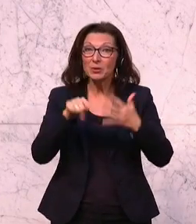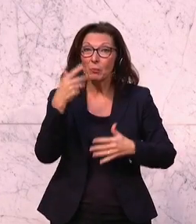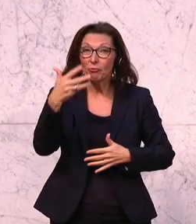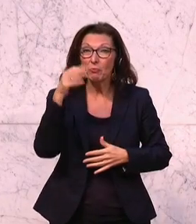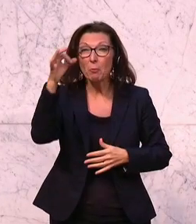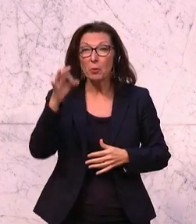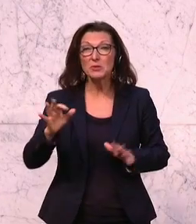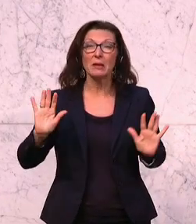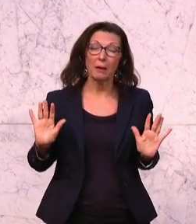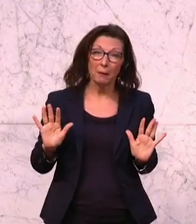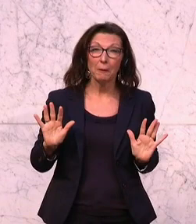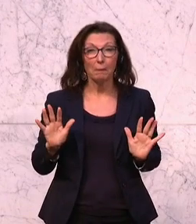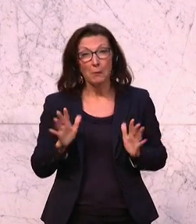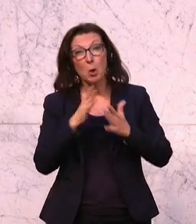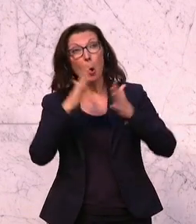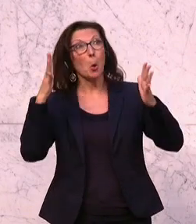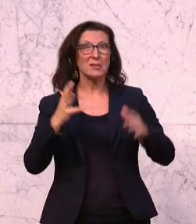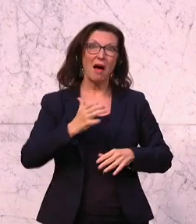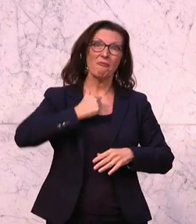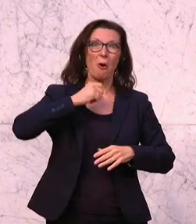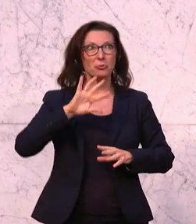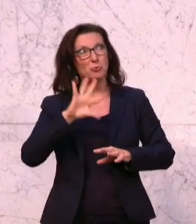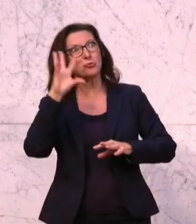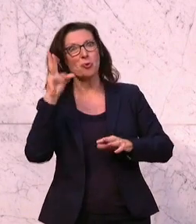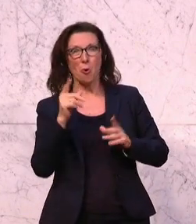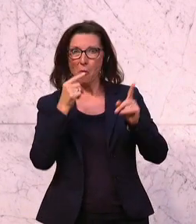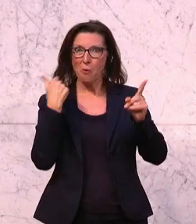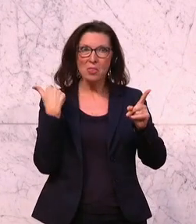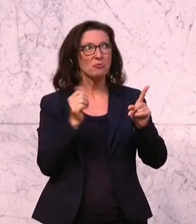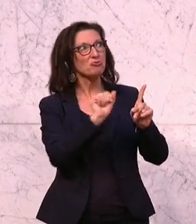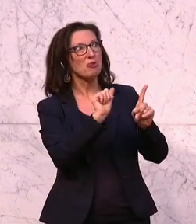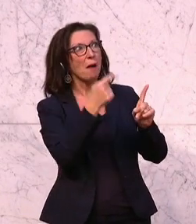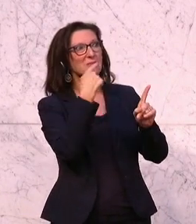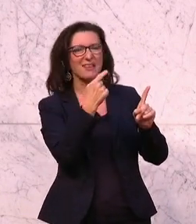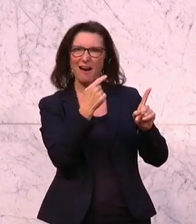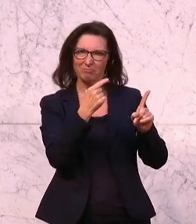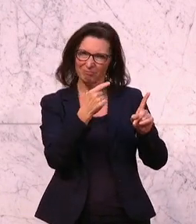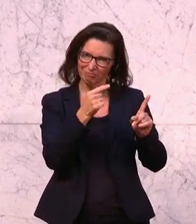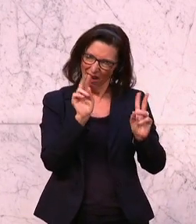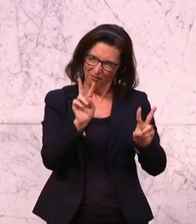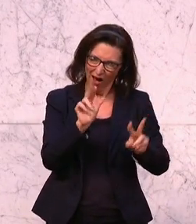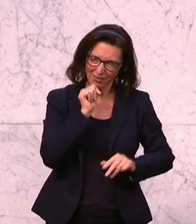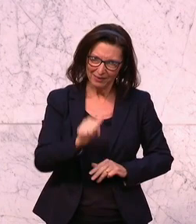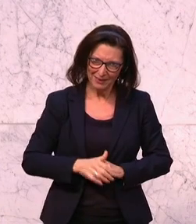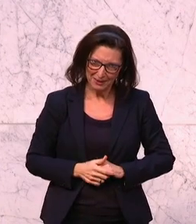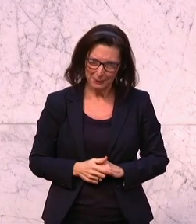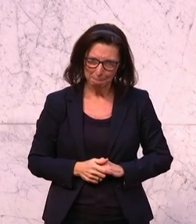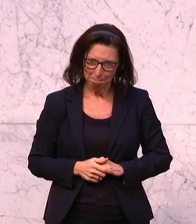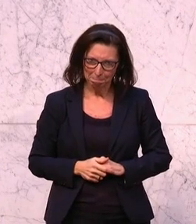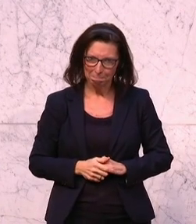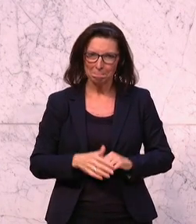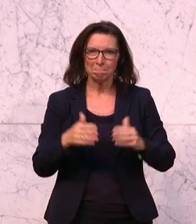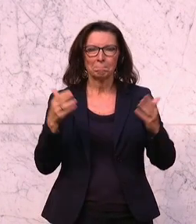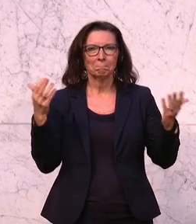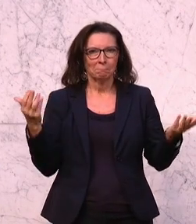so erfolgreich und so ganz gut, wie Sie das immer darstellen, war es auch nicht. Und jetzt